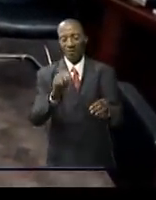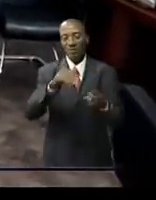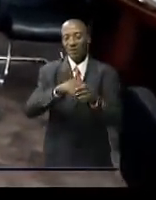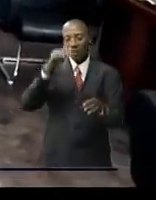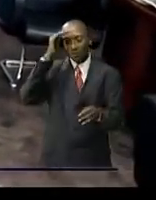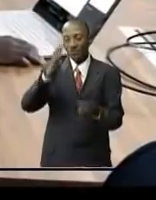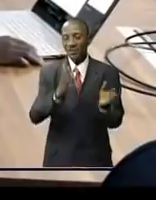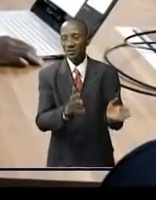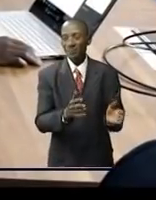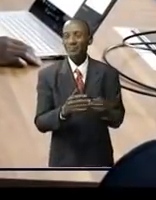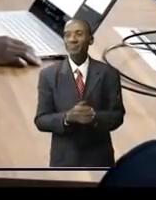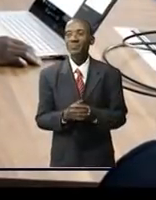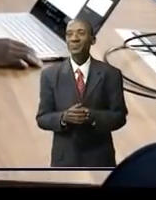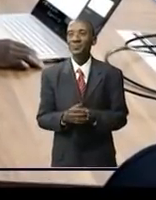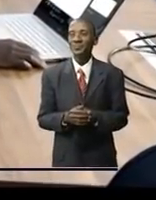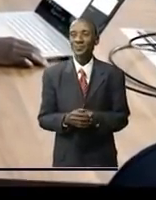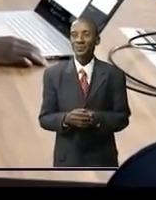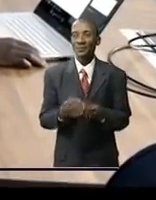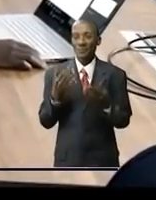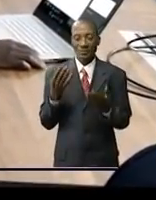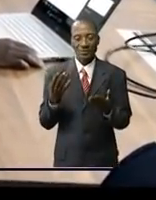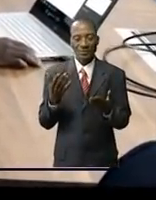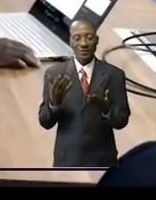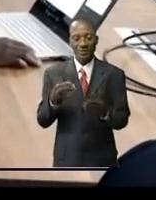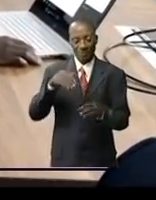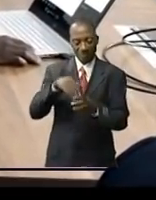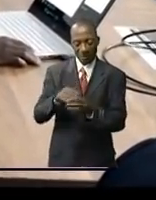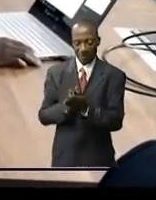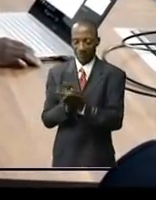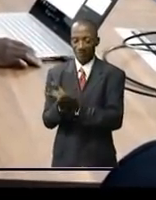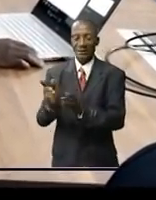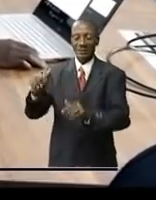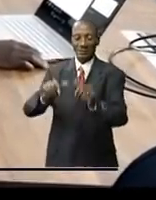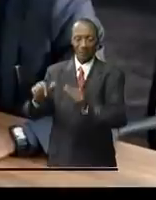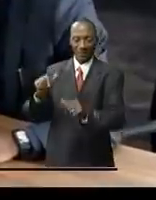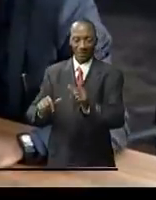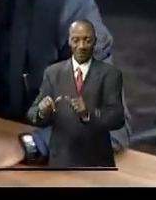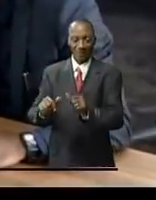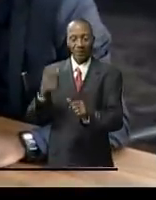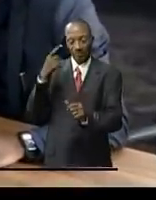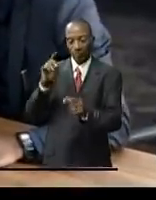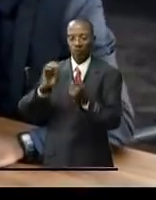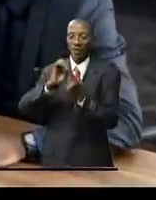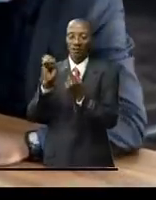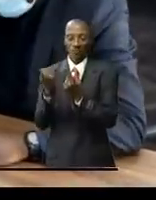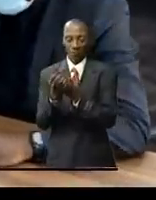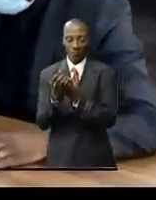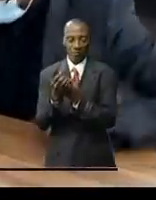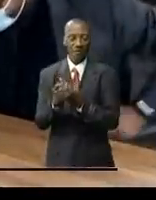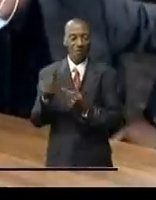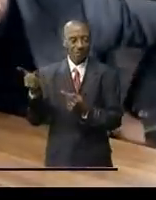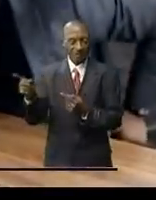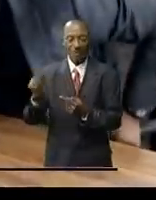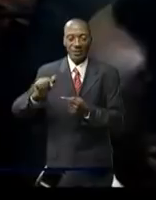de Bob Bobo de deuxième licence de la faculté des sciences département de l'environnement qui les a conçus et